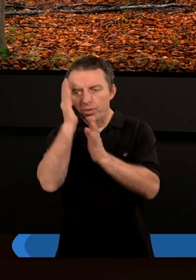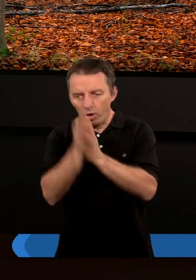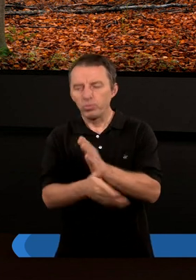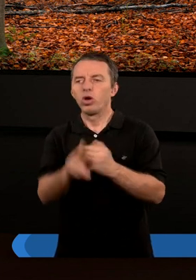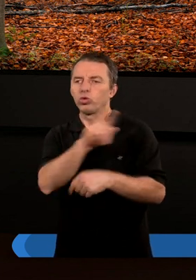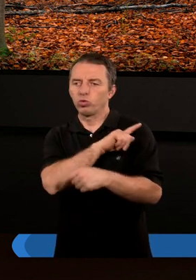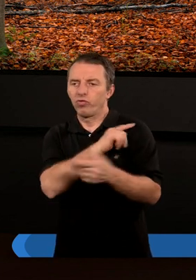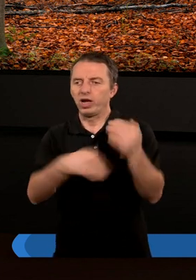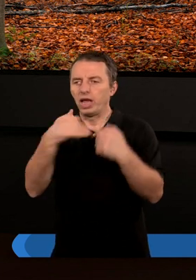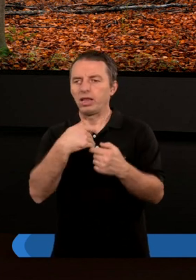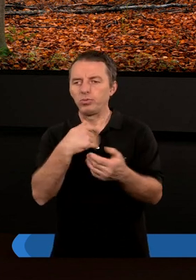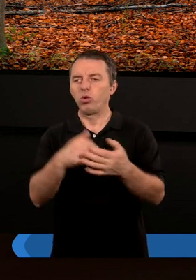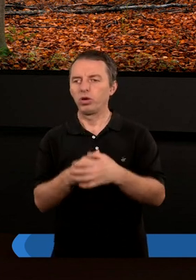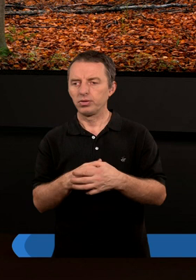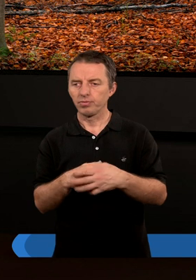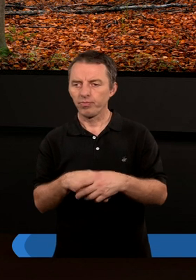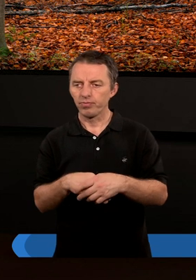prostu czuwa nade mną.